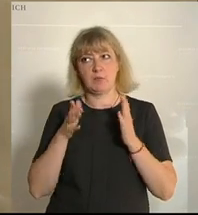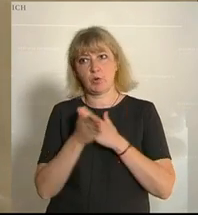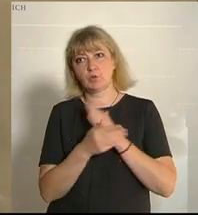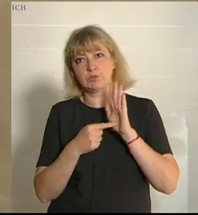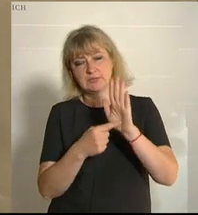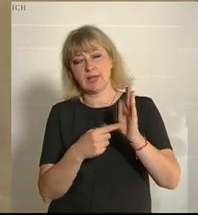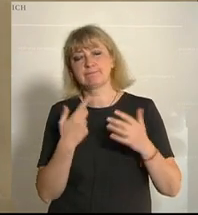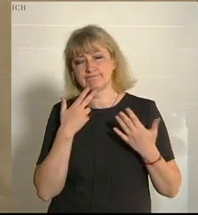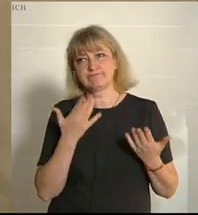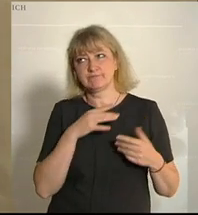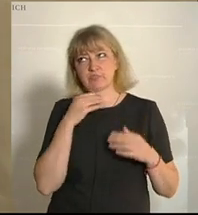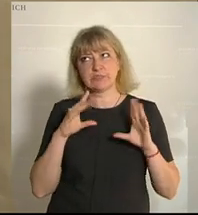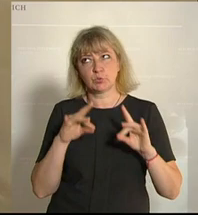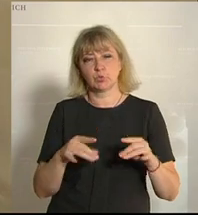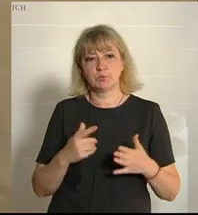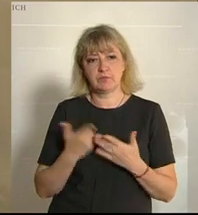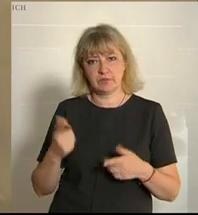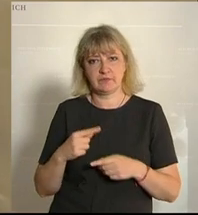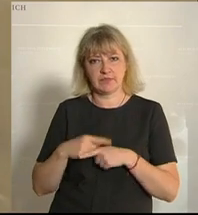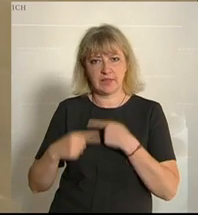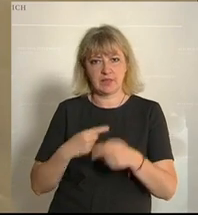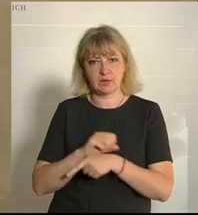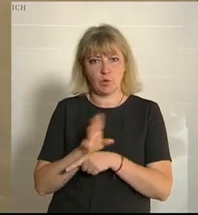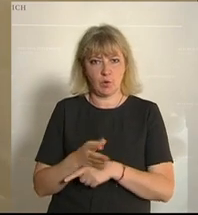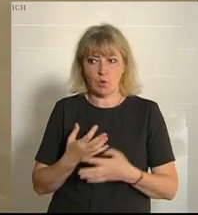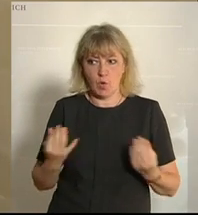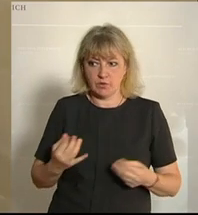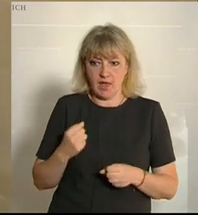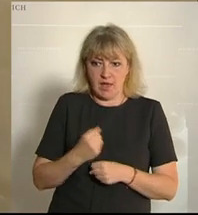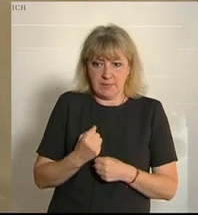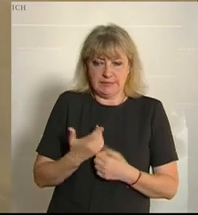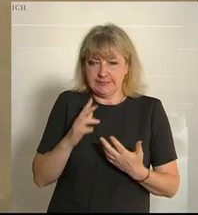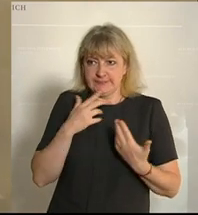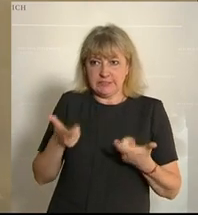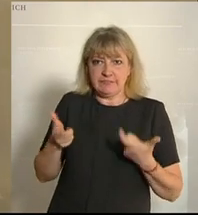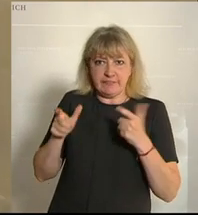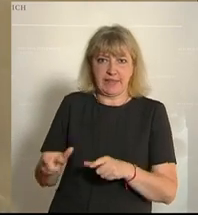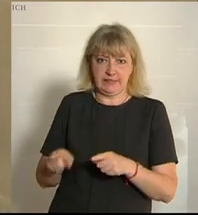wir haben noch viel zu tun, um eine Generation Corona ohne Ausbildung und Jobperspektiven zu verhindern.